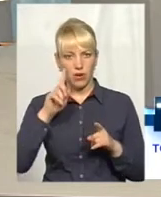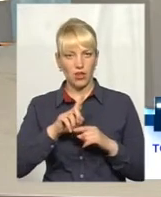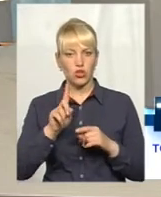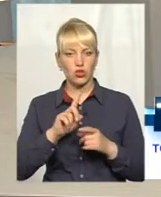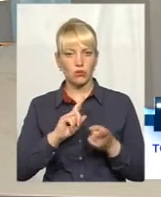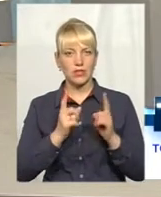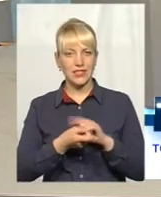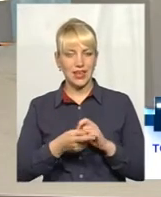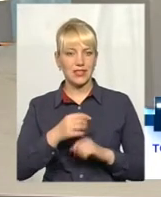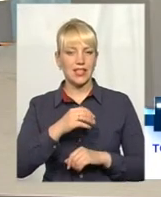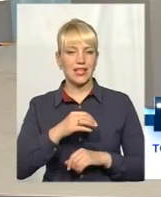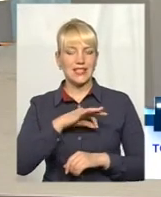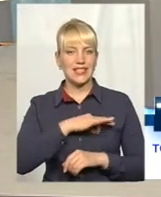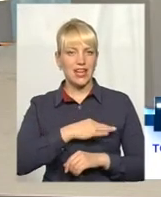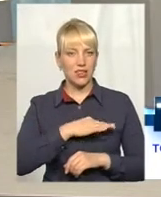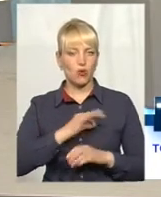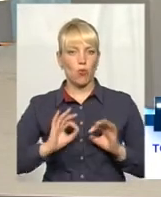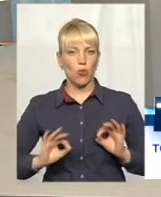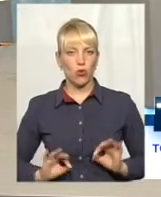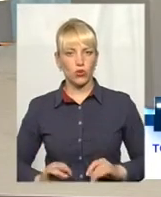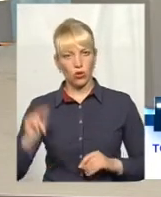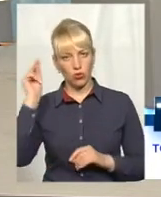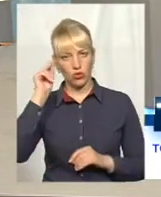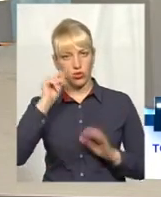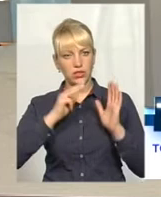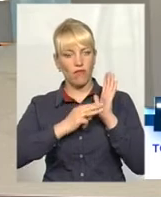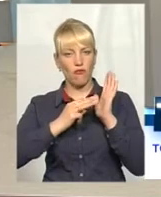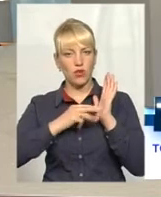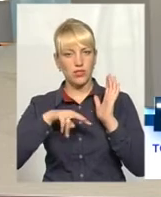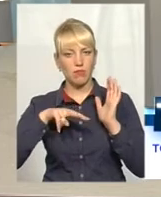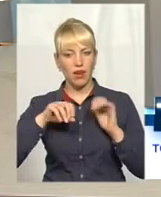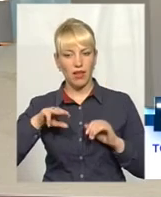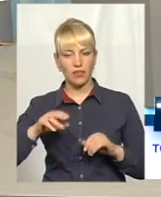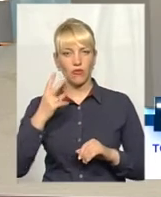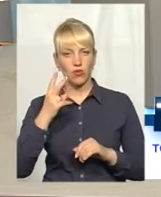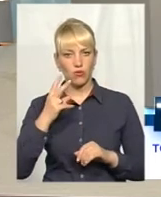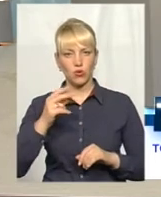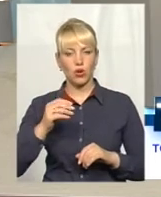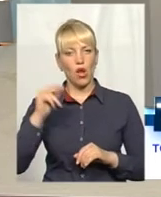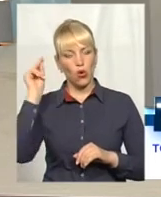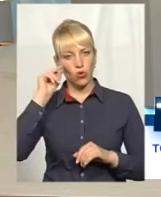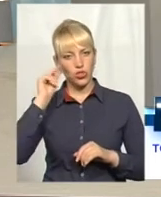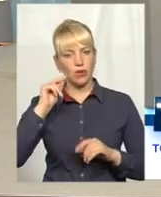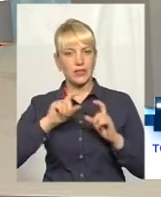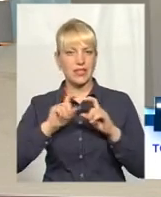следователем прокуратурі, учився 8 років в двох учебних заведениях.